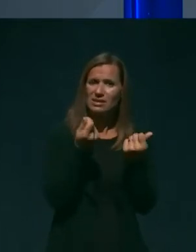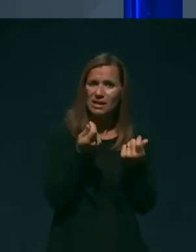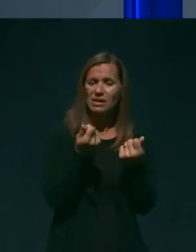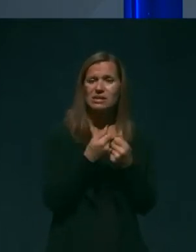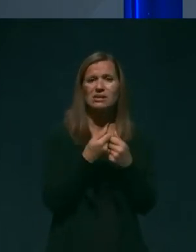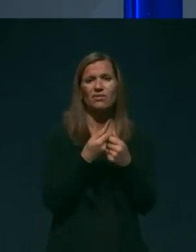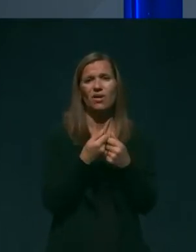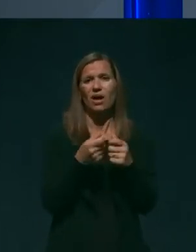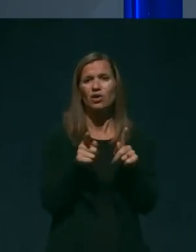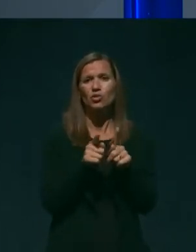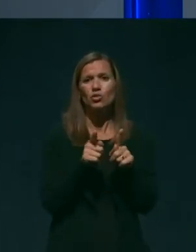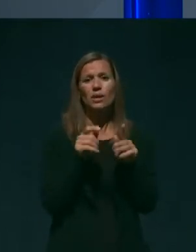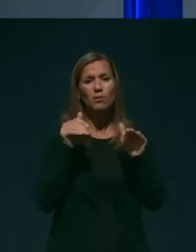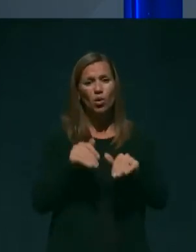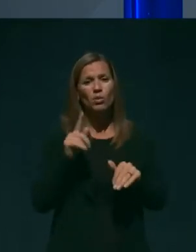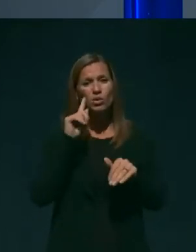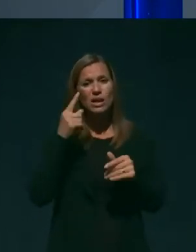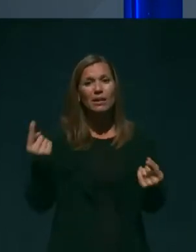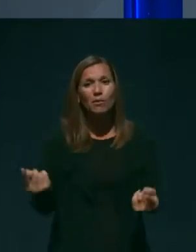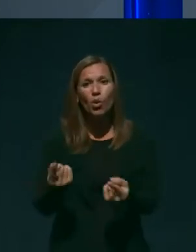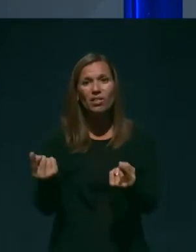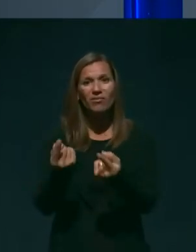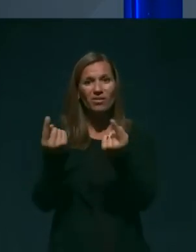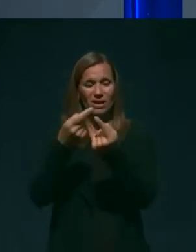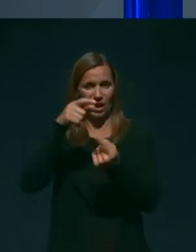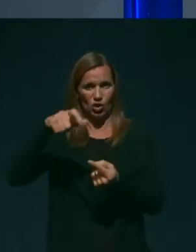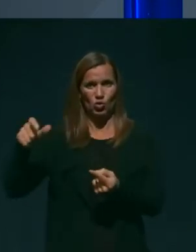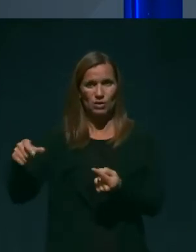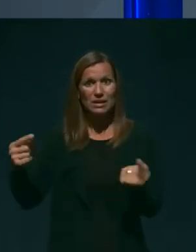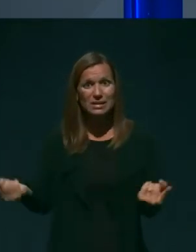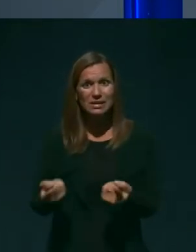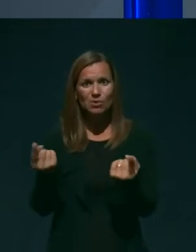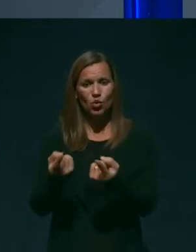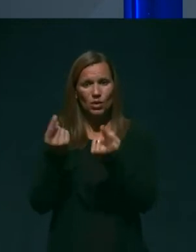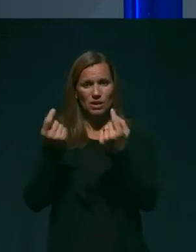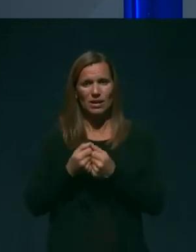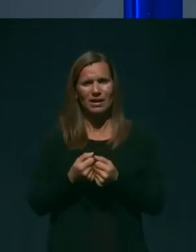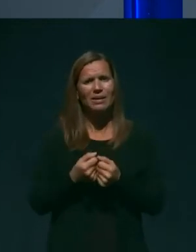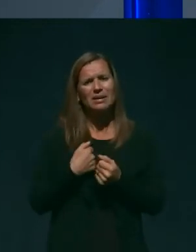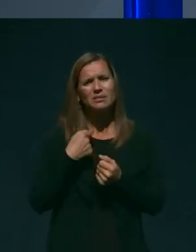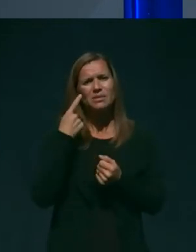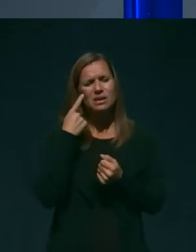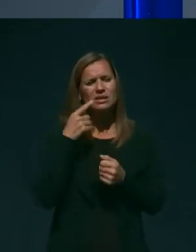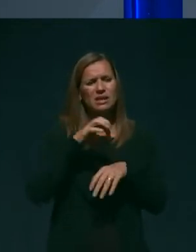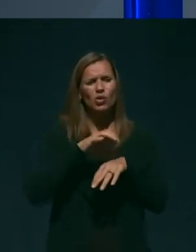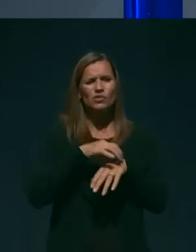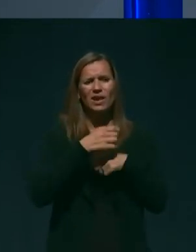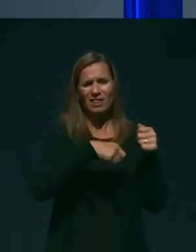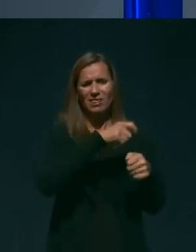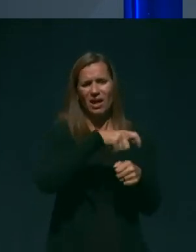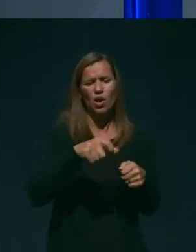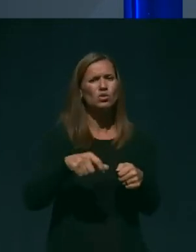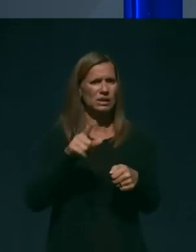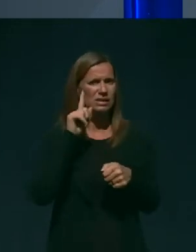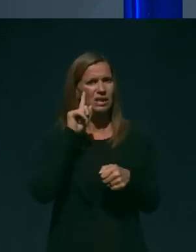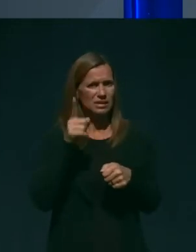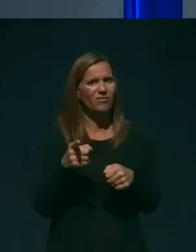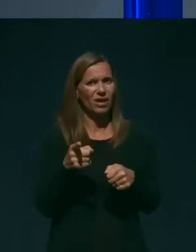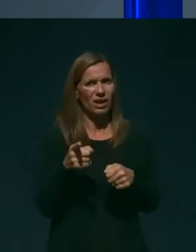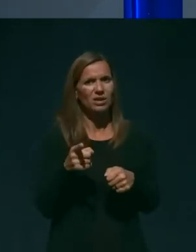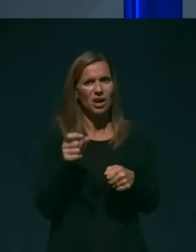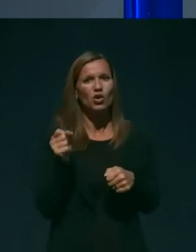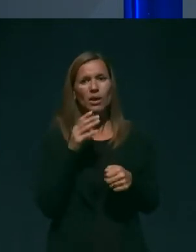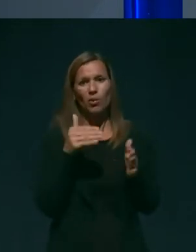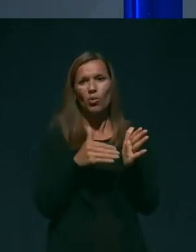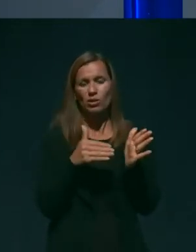tudi motivirati, tudi stimulirati. Jaz mislim, da se sicer zdravstveni delavci zavedajo, da bo